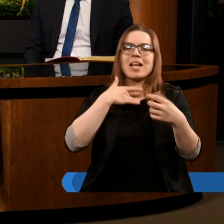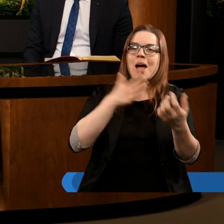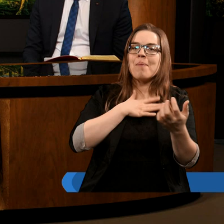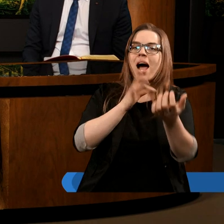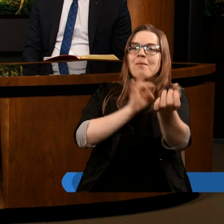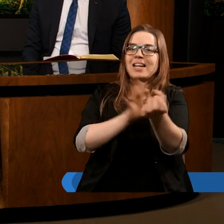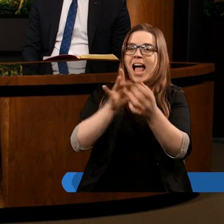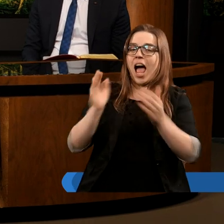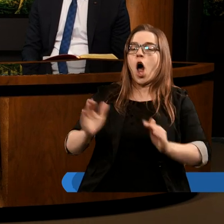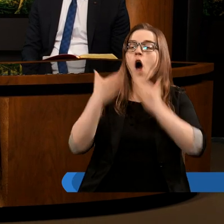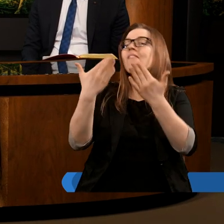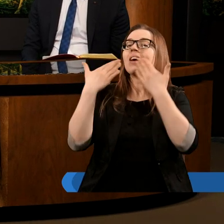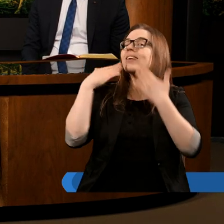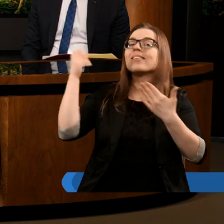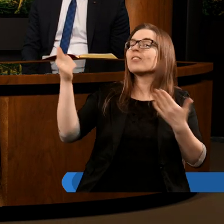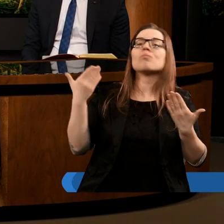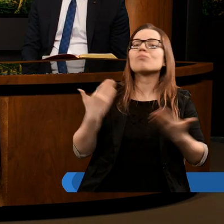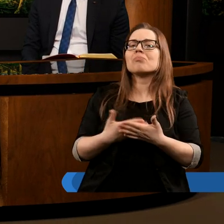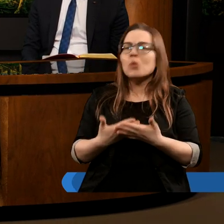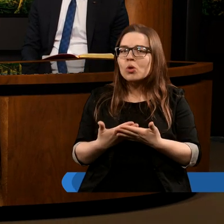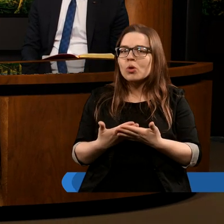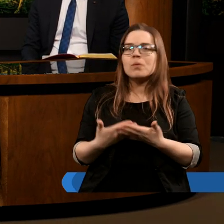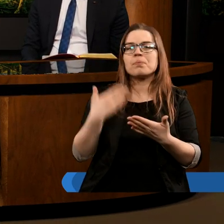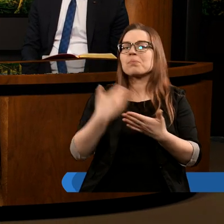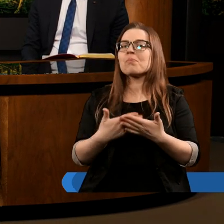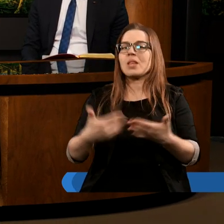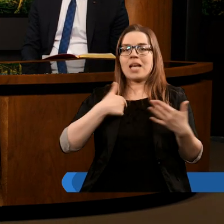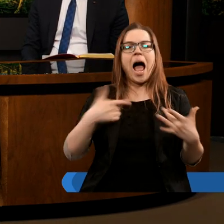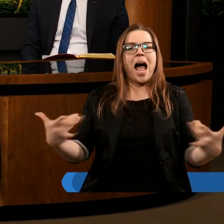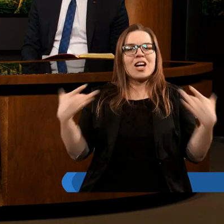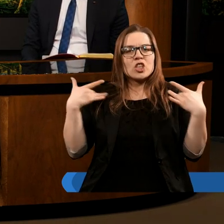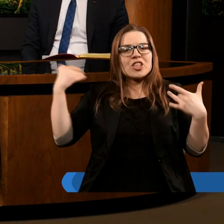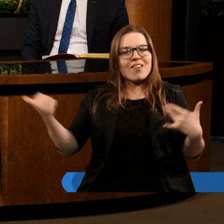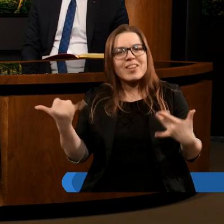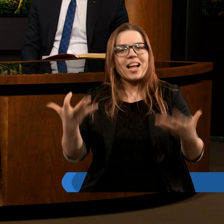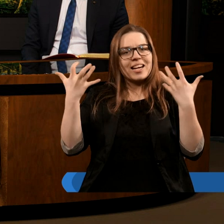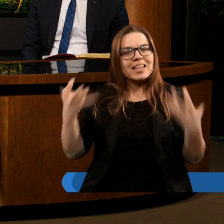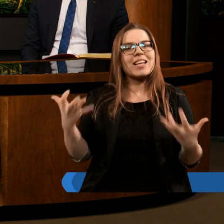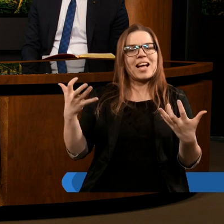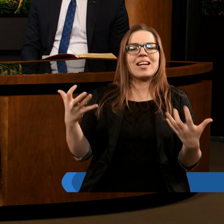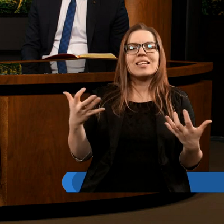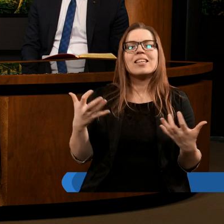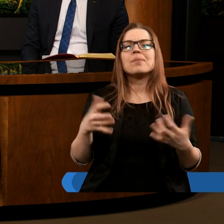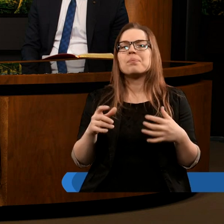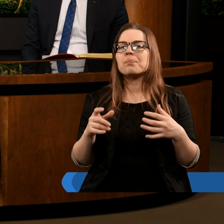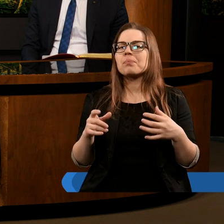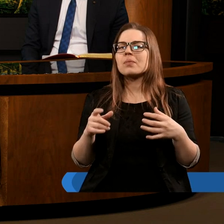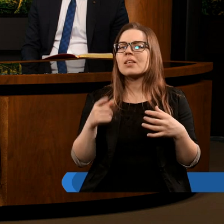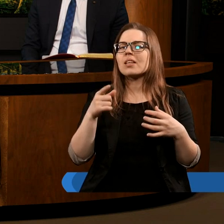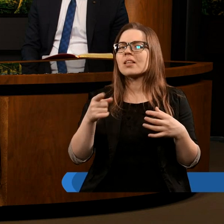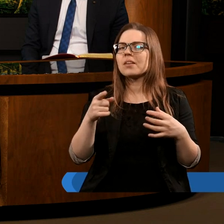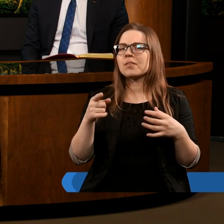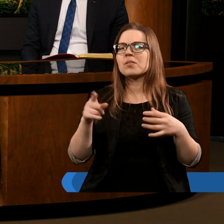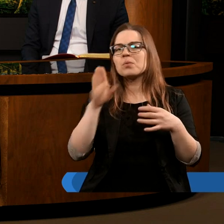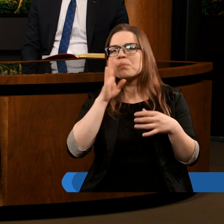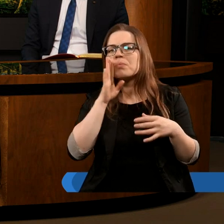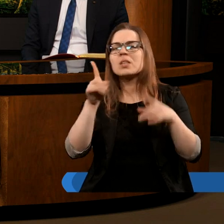krwistej ofiary po to, aby mieć życie wieczne, po to, aby z nim wspólnie, tak